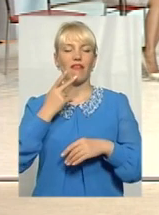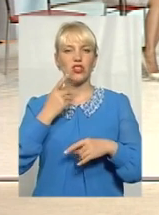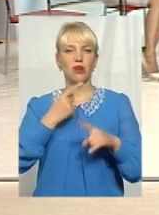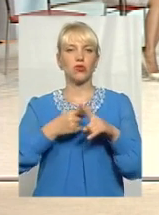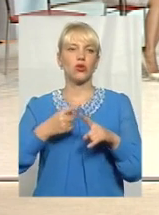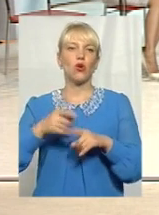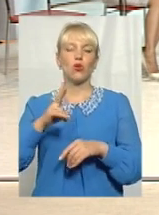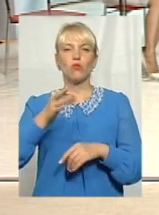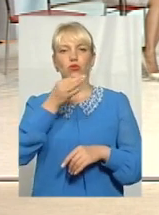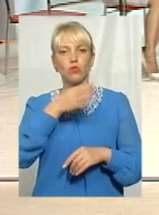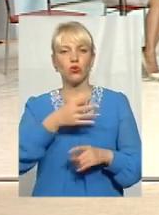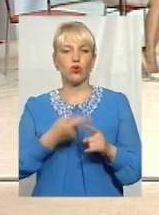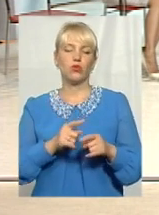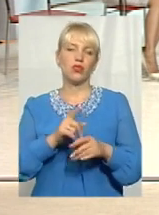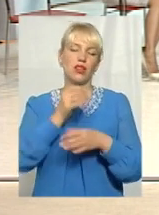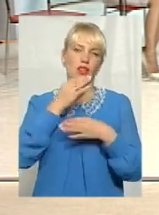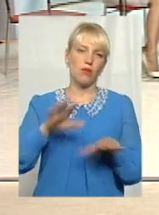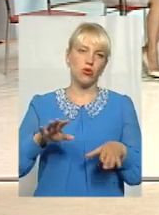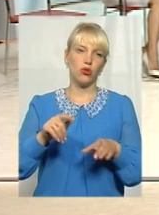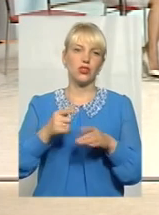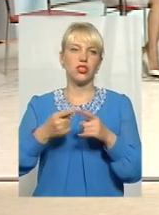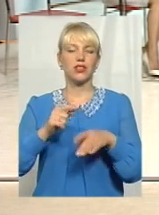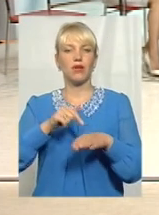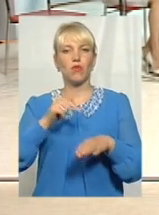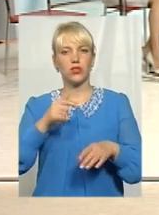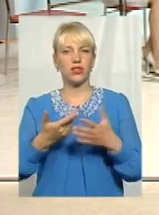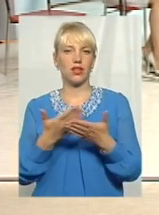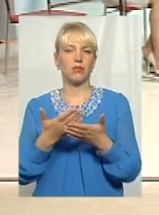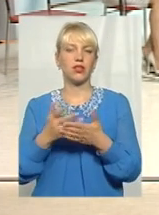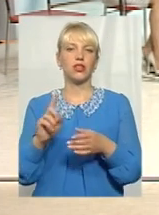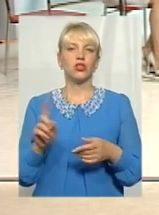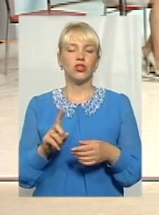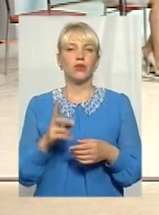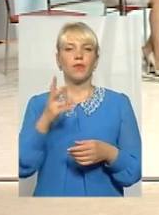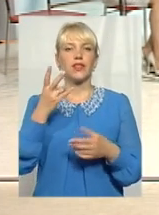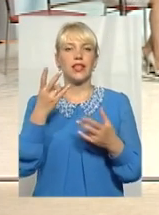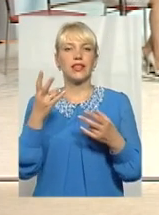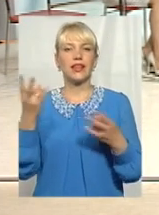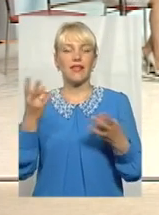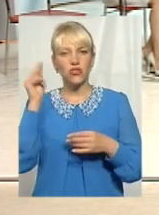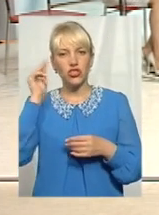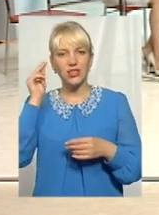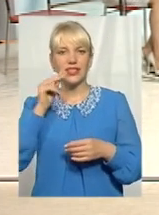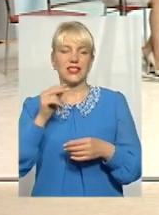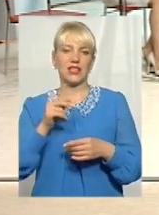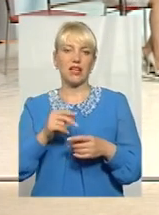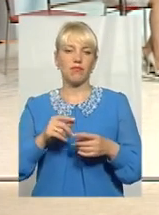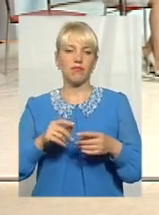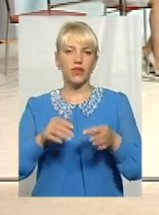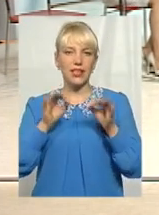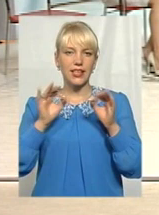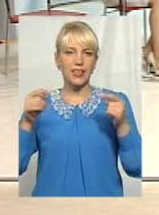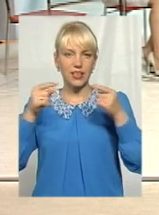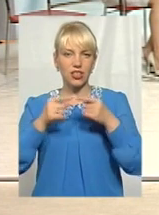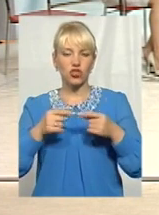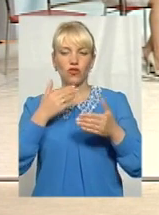громаді подобатися щось, чи це емоції, чи владі подобатися щось. Навчитись критично відноситися до певних подій і